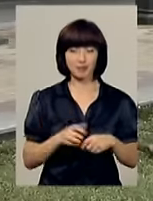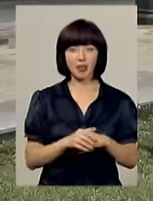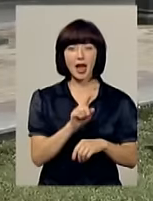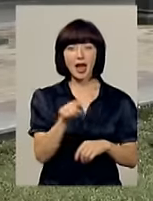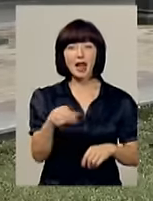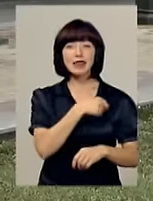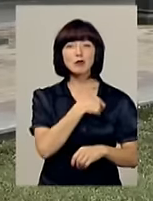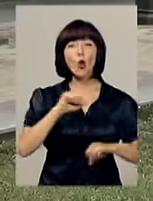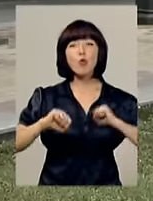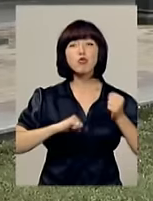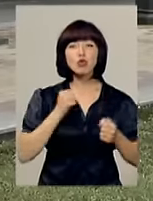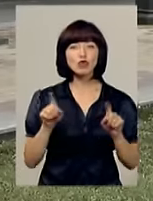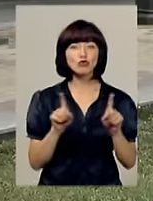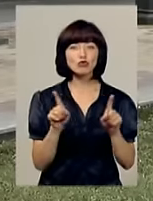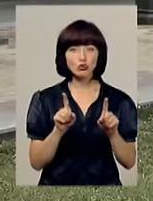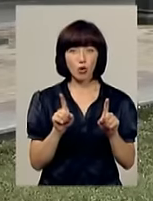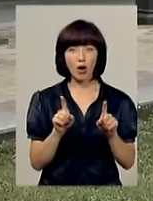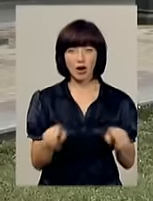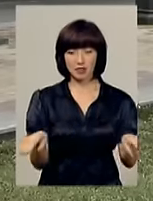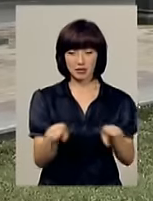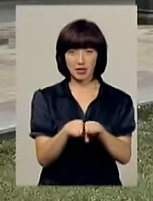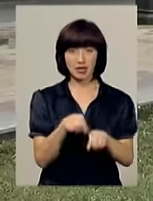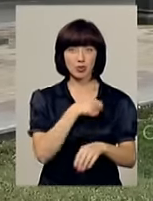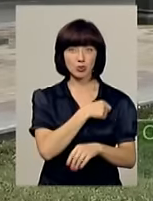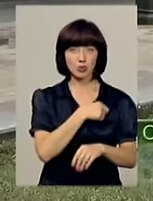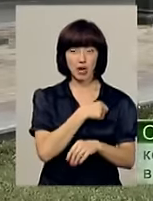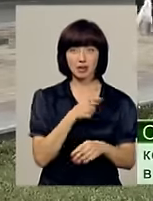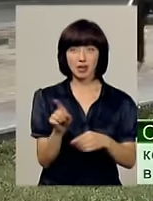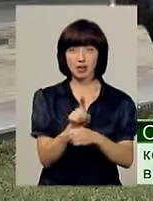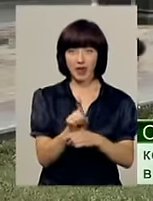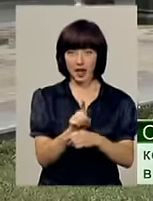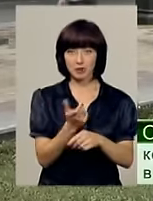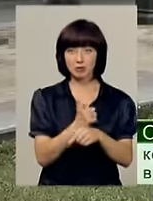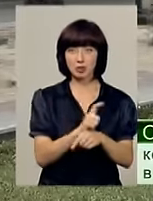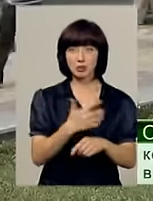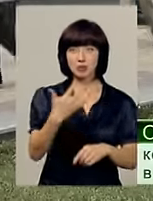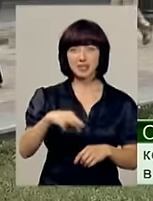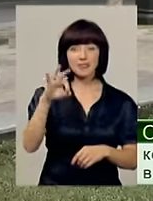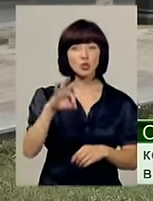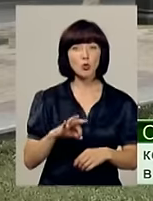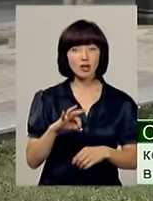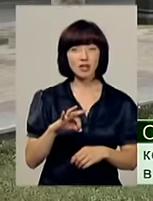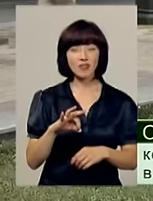найбільше були обурені тим, що ми ставили в один ряд депутатів, які по критерію, знову ж таки, більше 50%